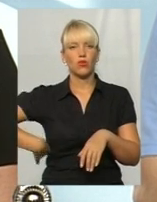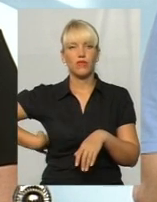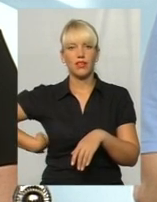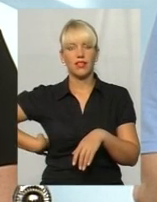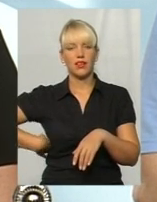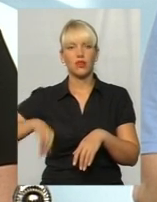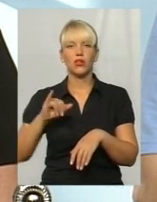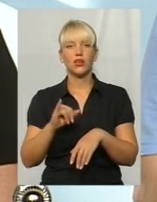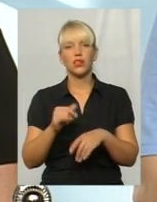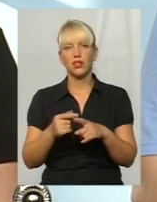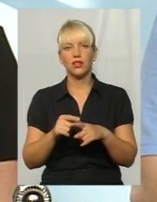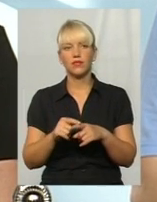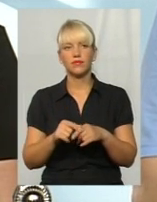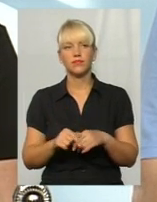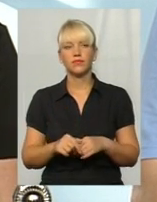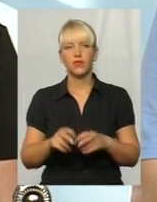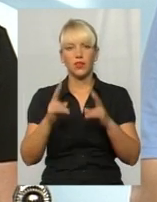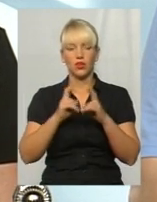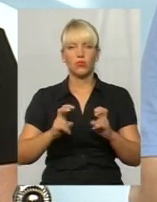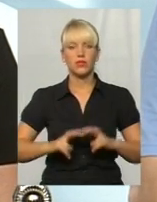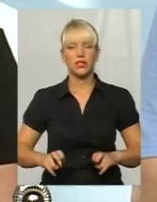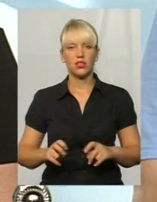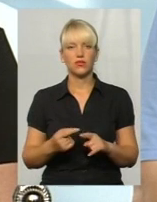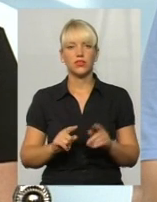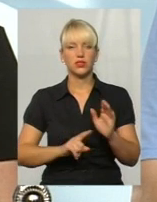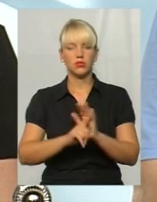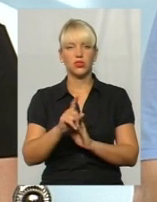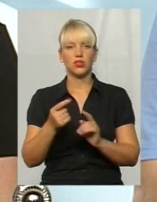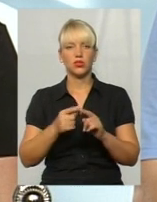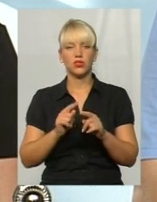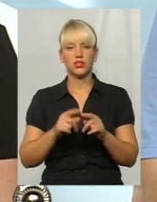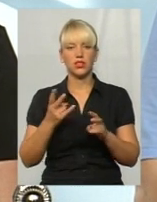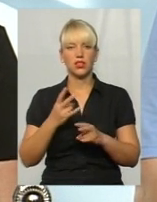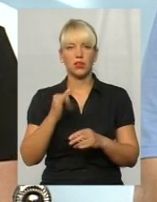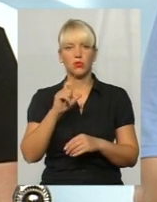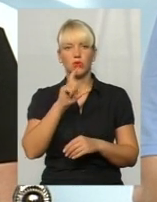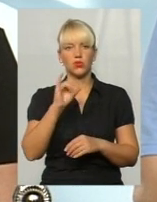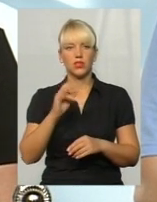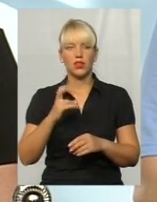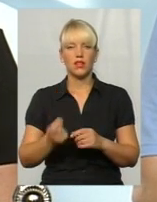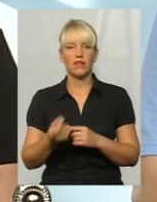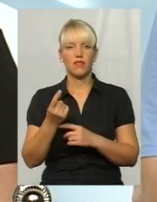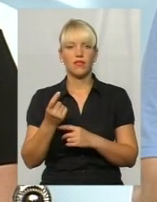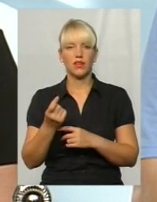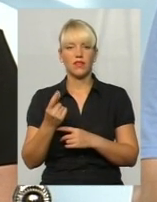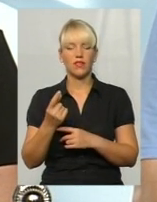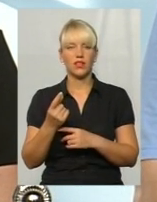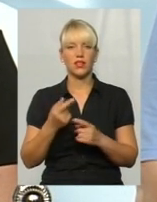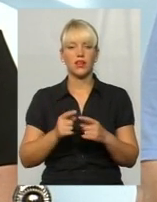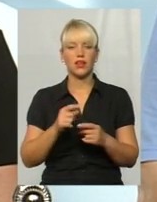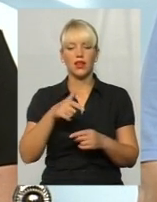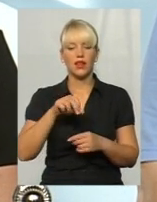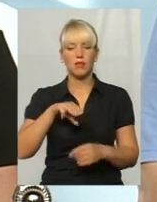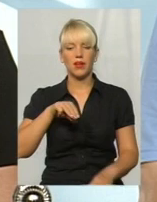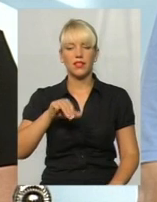обстежуватися, ну, спочатку це скринінгове обстеження на виявлення антитіл до гепатиту С, яке